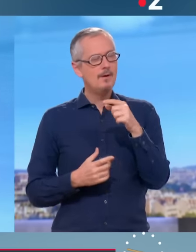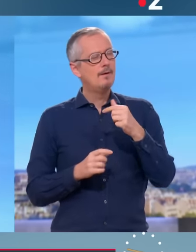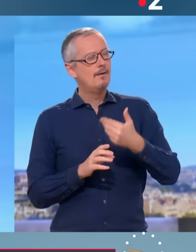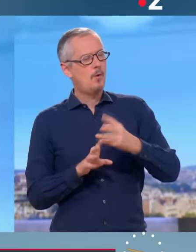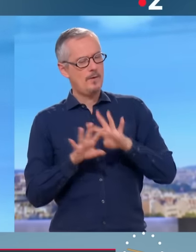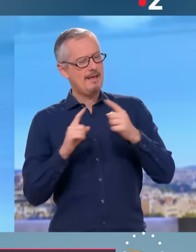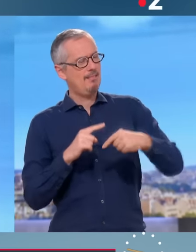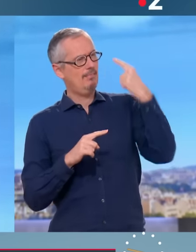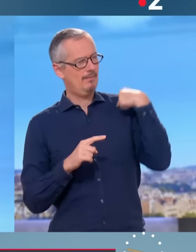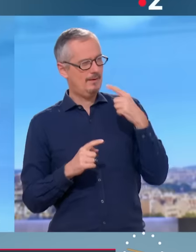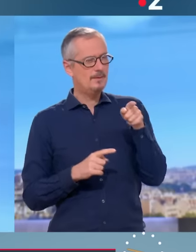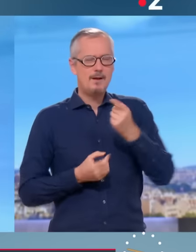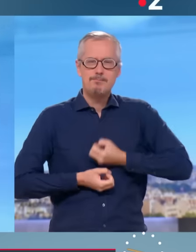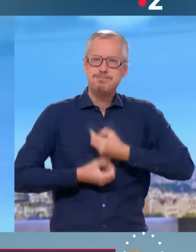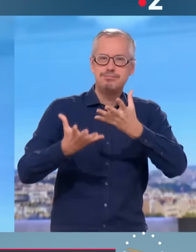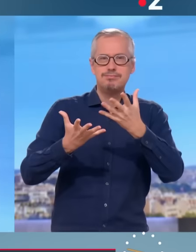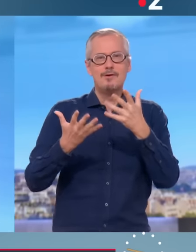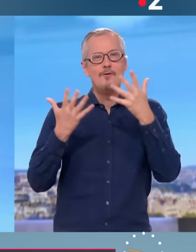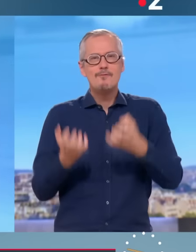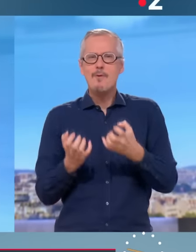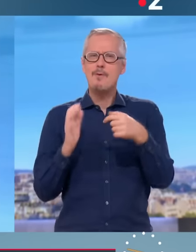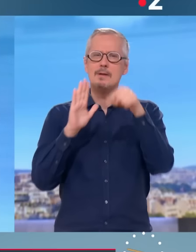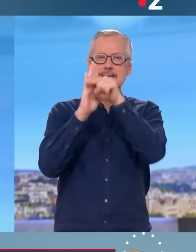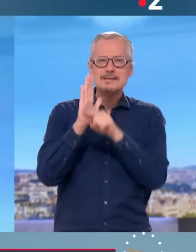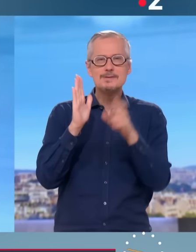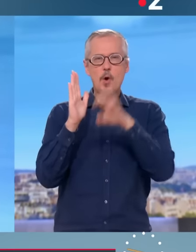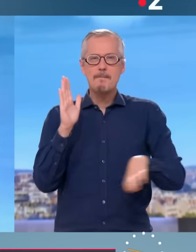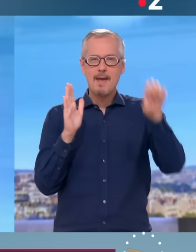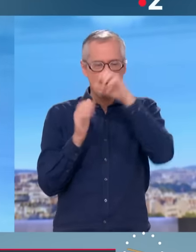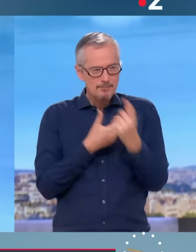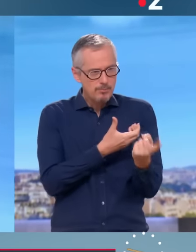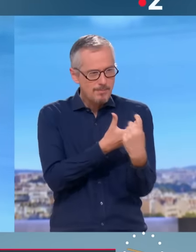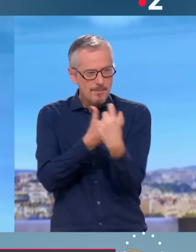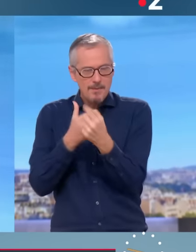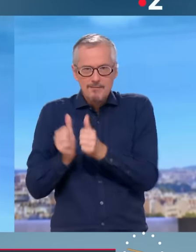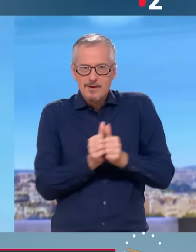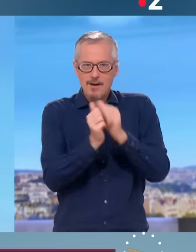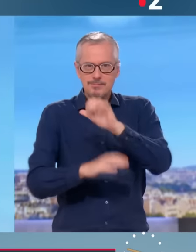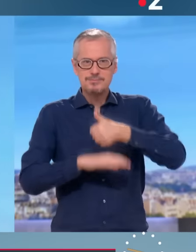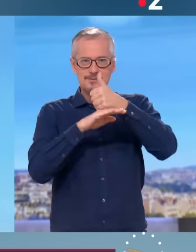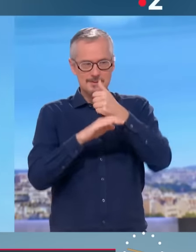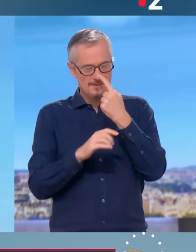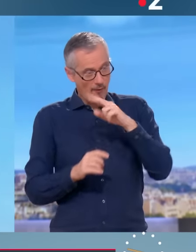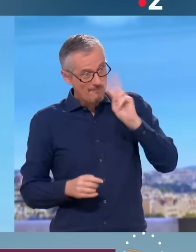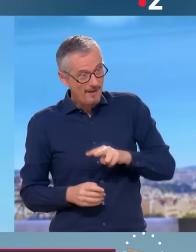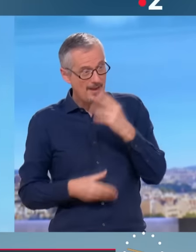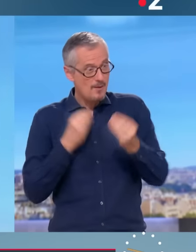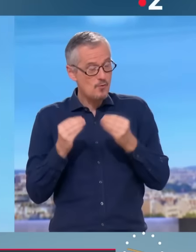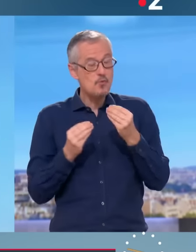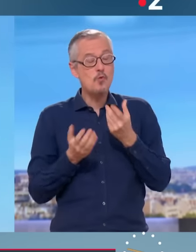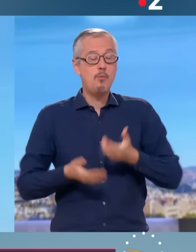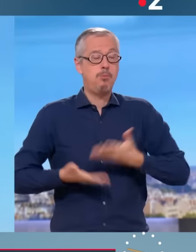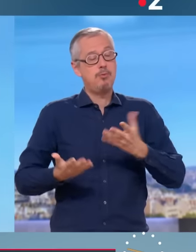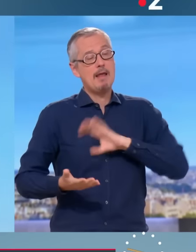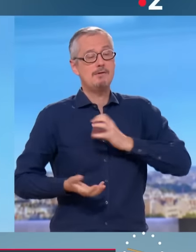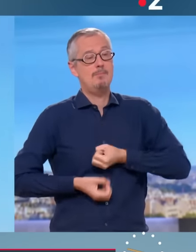c'était lancer comme ça, à la Ségolène Royal, comme vous aimez faire, ou vous allez vraiment diriger une liste au mois de juin ? Non, nous avons travaillé depuis plusieurs mois avec